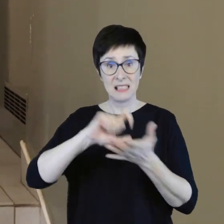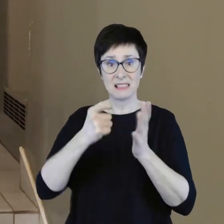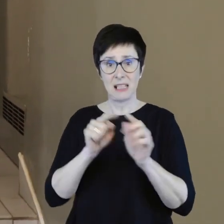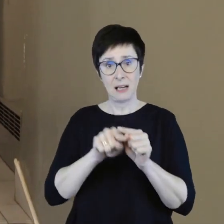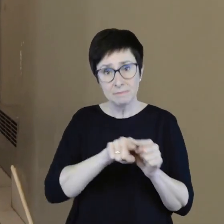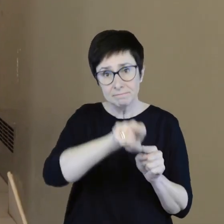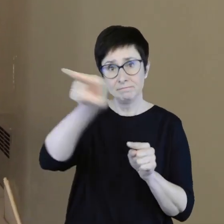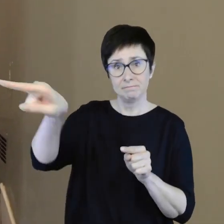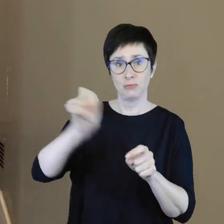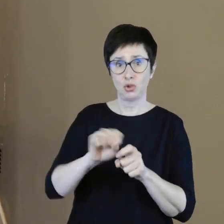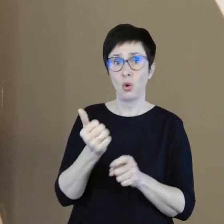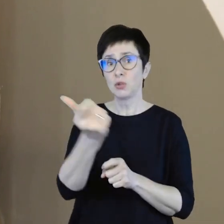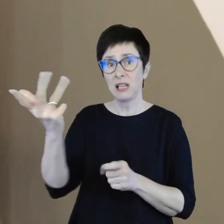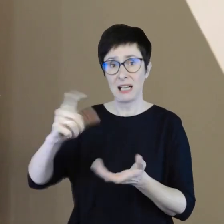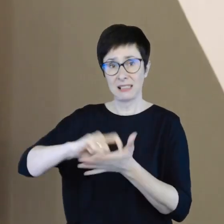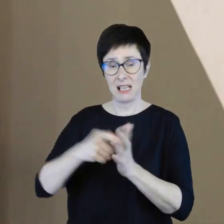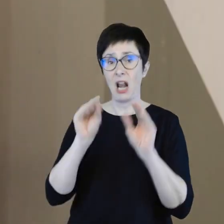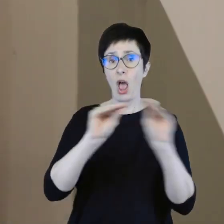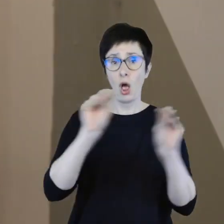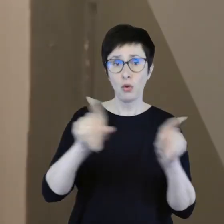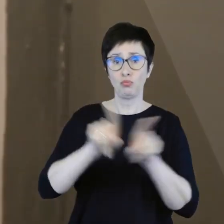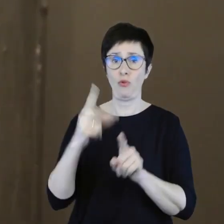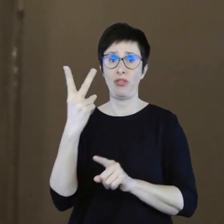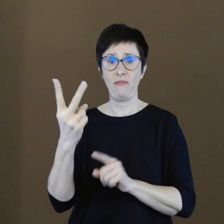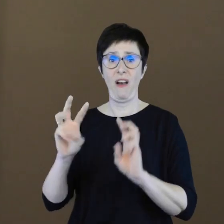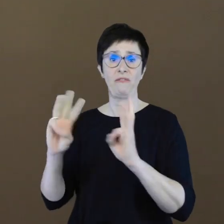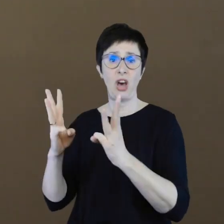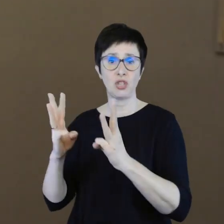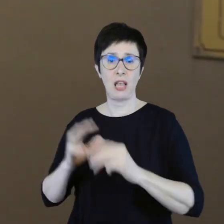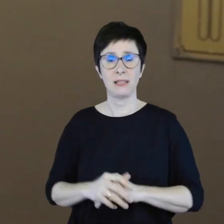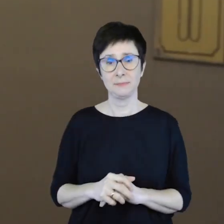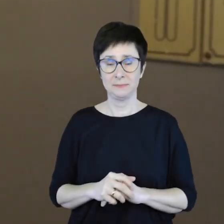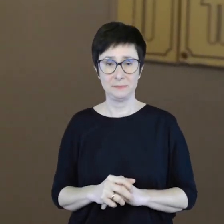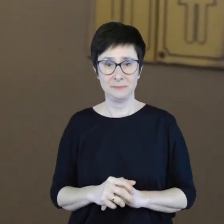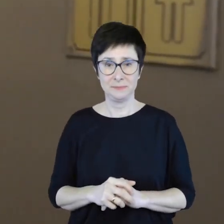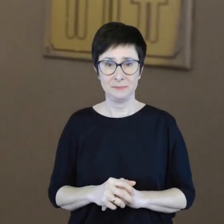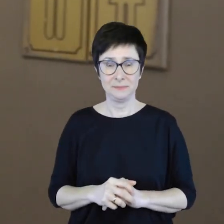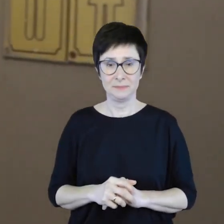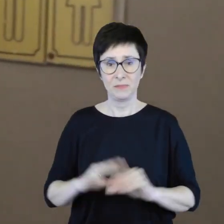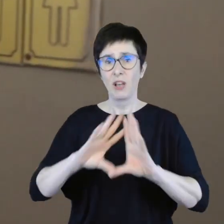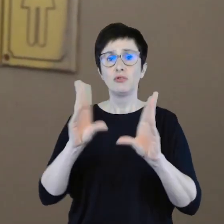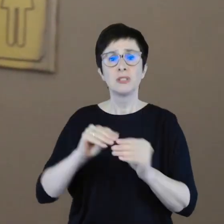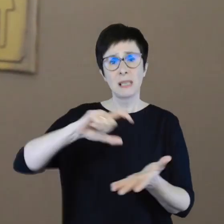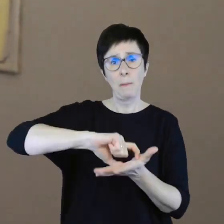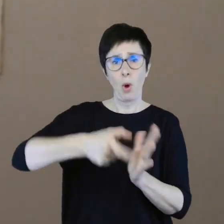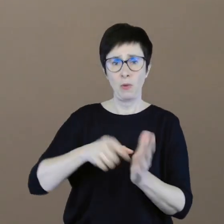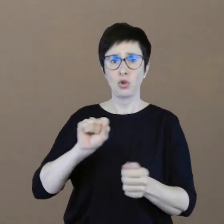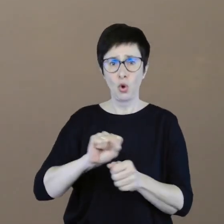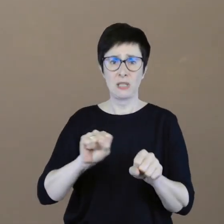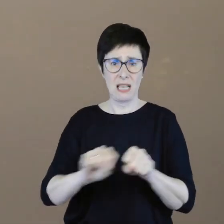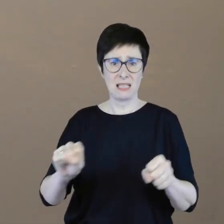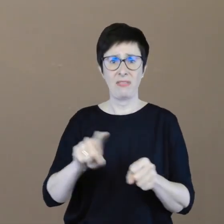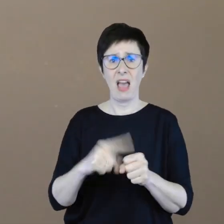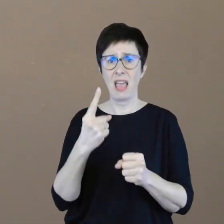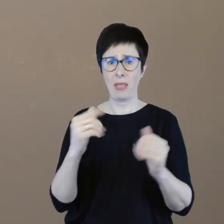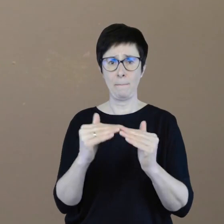dostaniesz się również do reszty sal edukacyjnej i dwóch warsztatowych. Wszystkie pomieszczenia znajdują